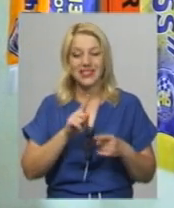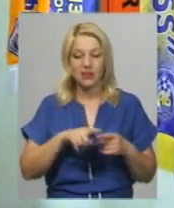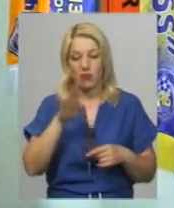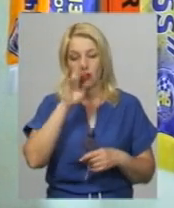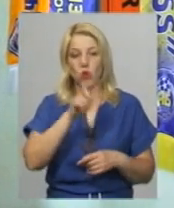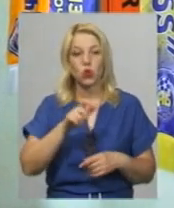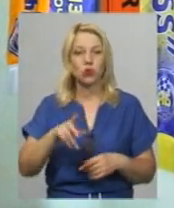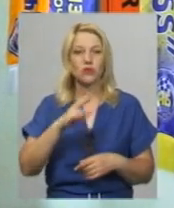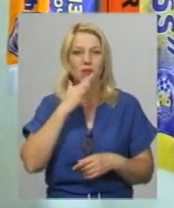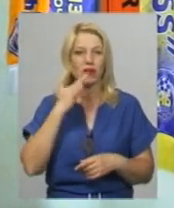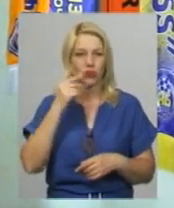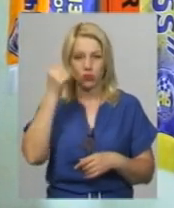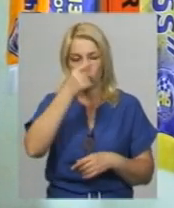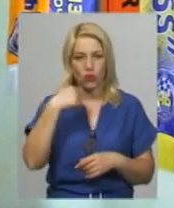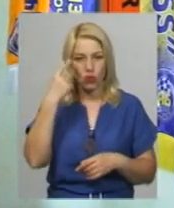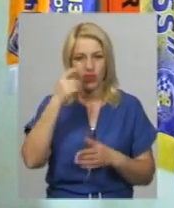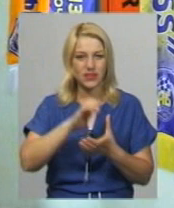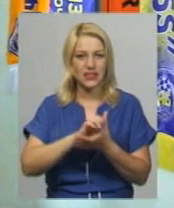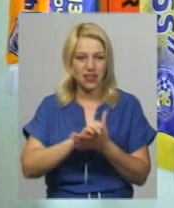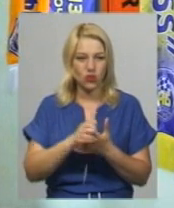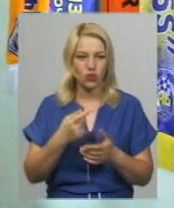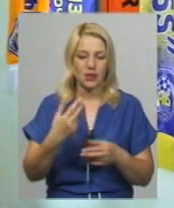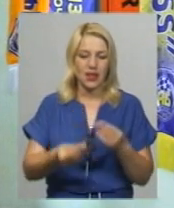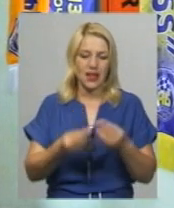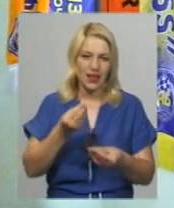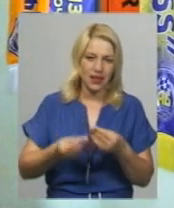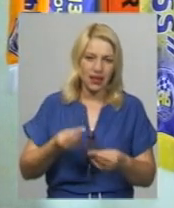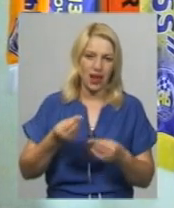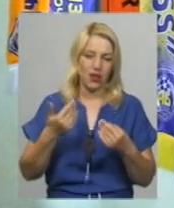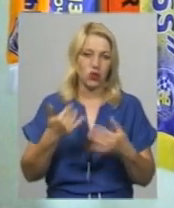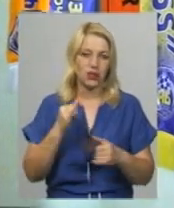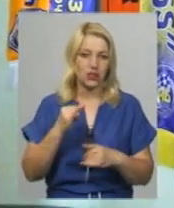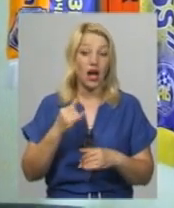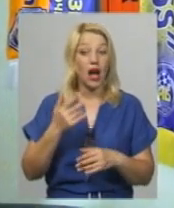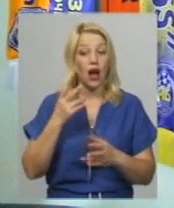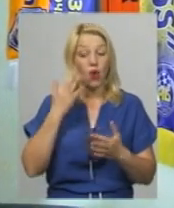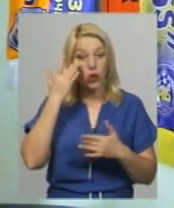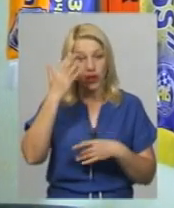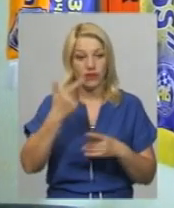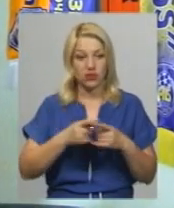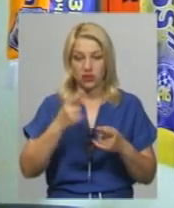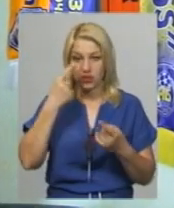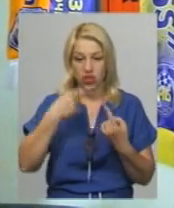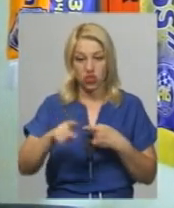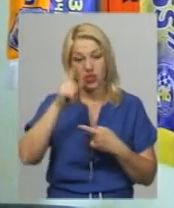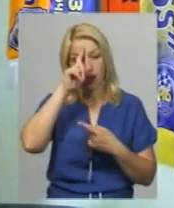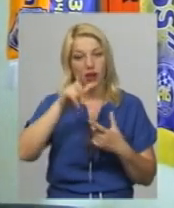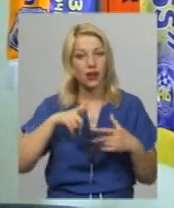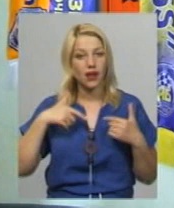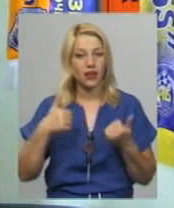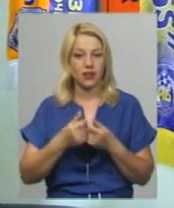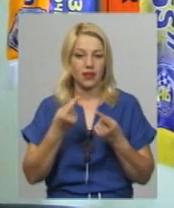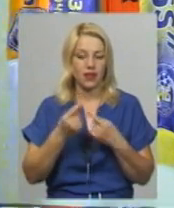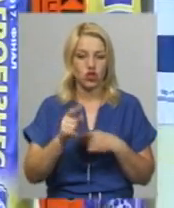вже не один рік грають, зустрічаються, вони вже більш-менш їх знають, а уявіть собі, що це інша країна, інші люди,